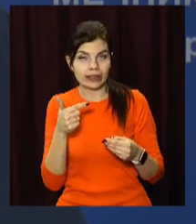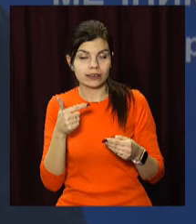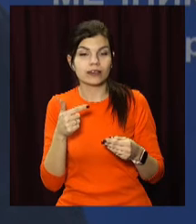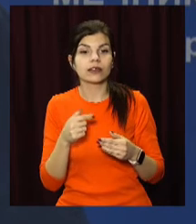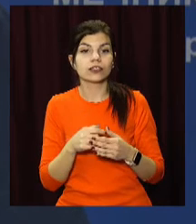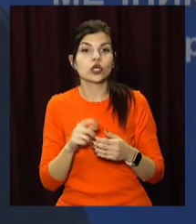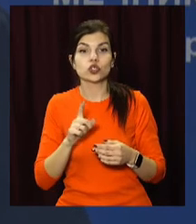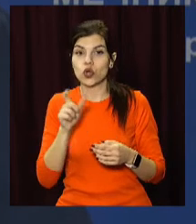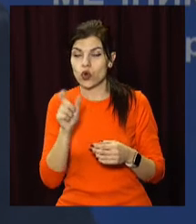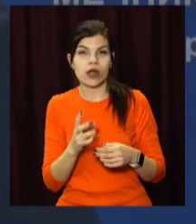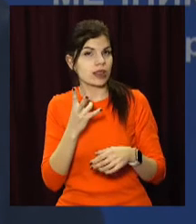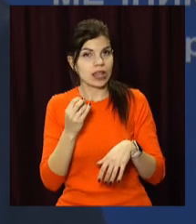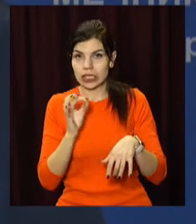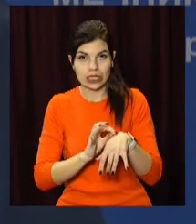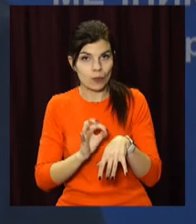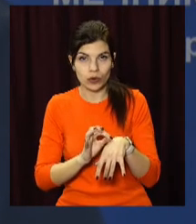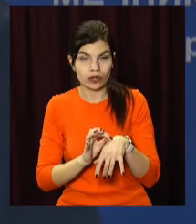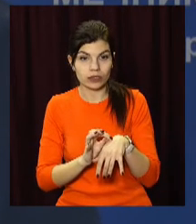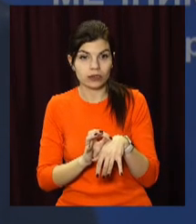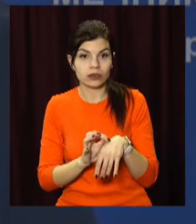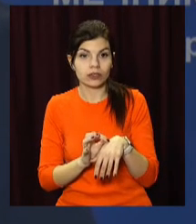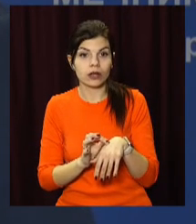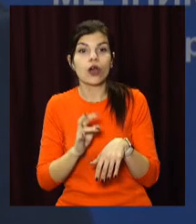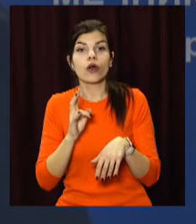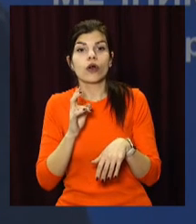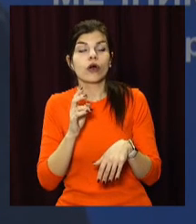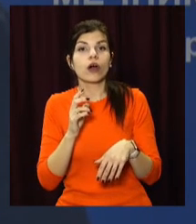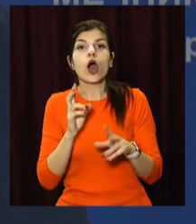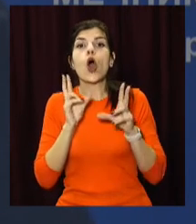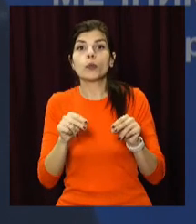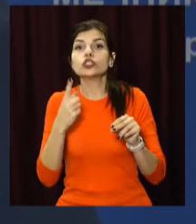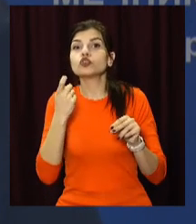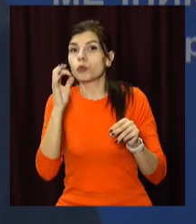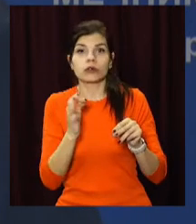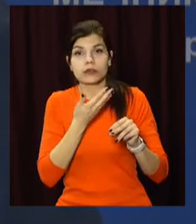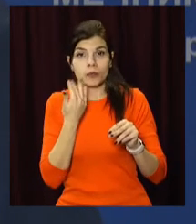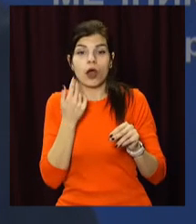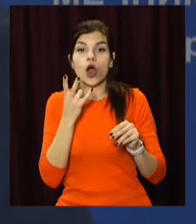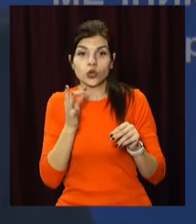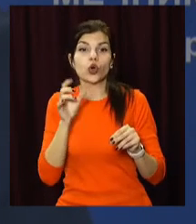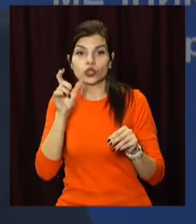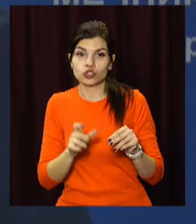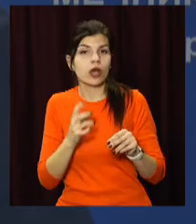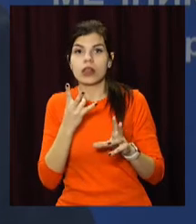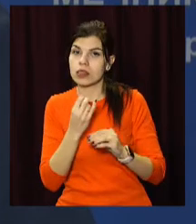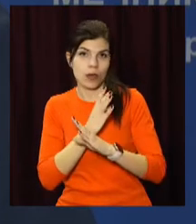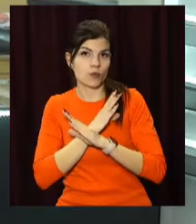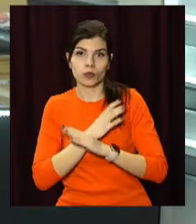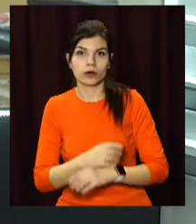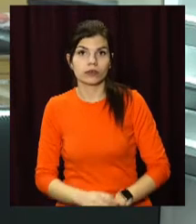не заболіє, але вона дає гарантій, що людина не помре.